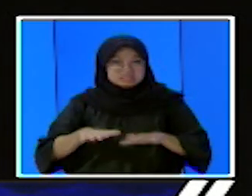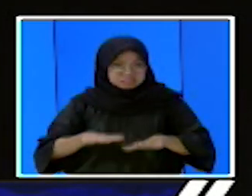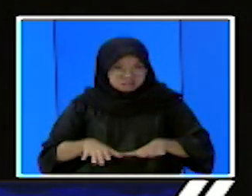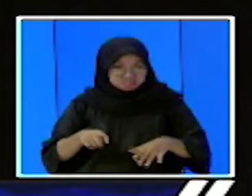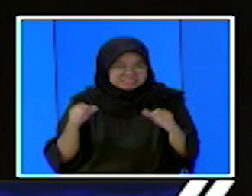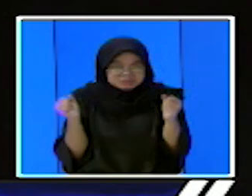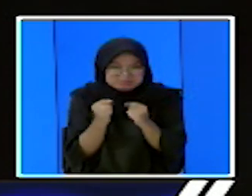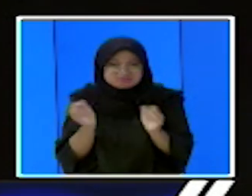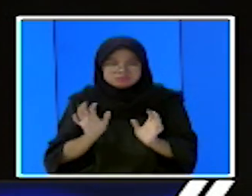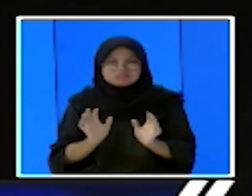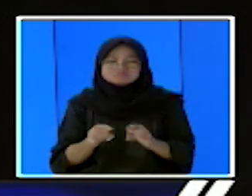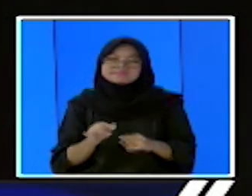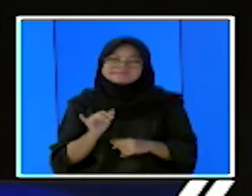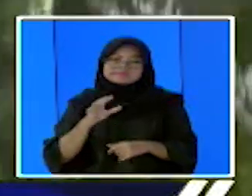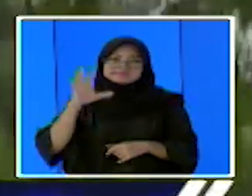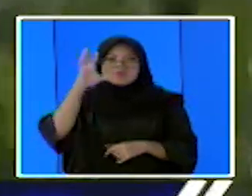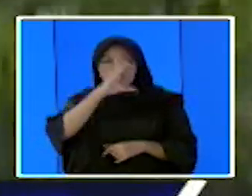Ditutup? Iya, malam.